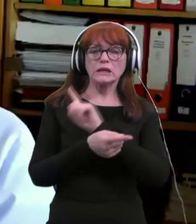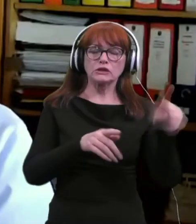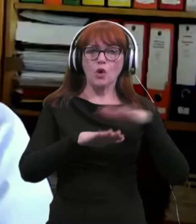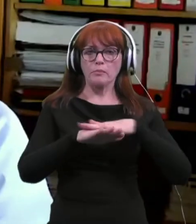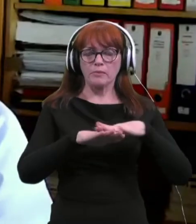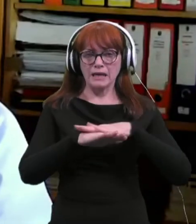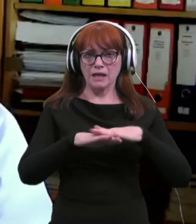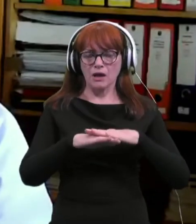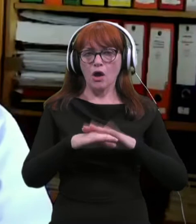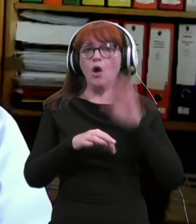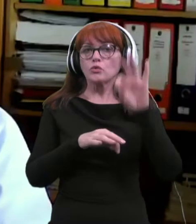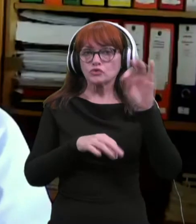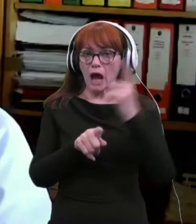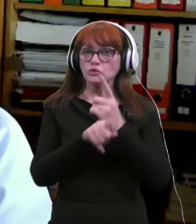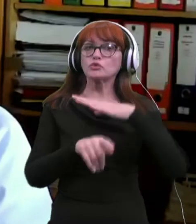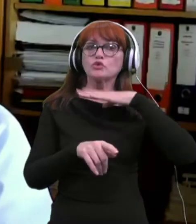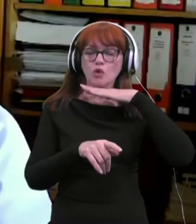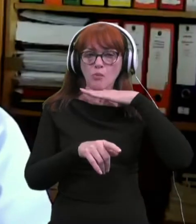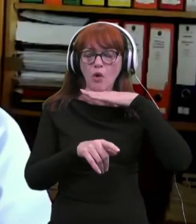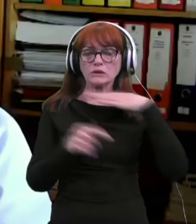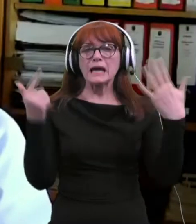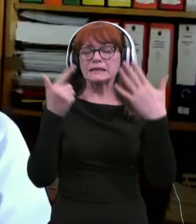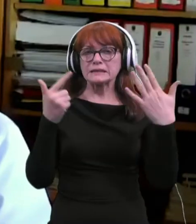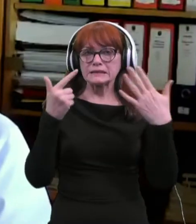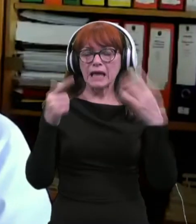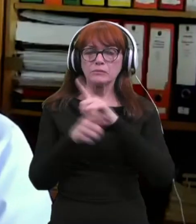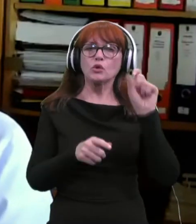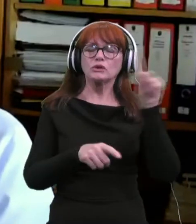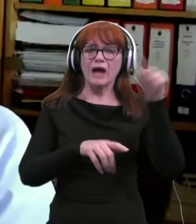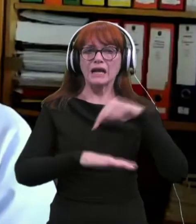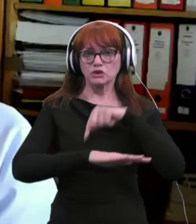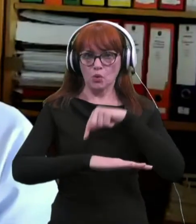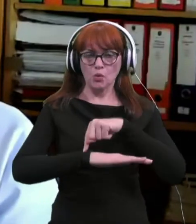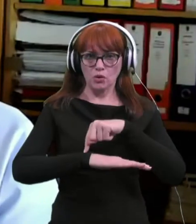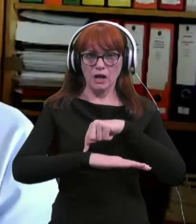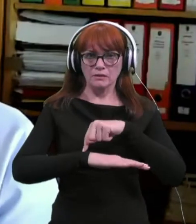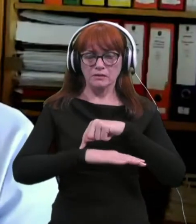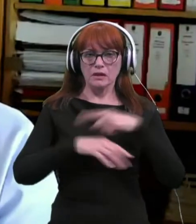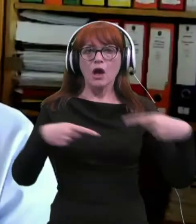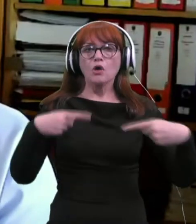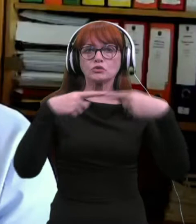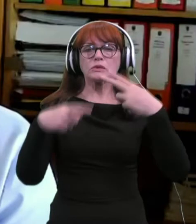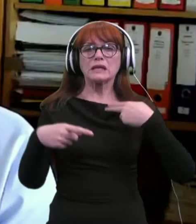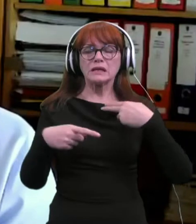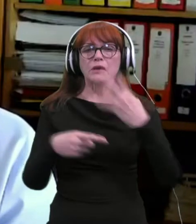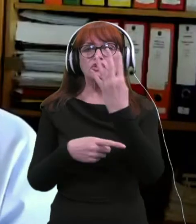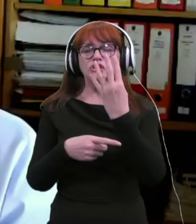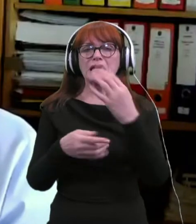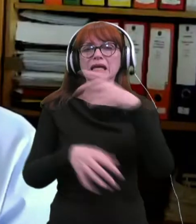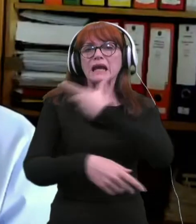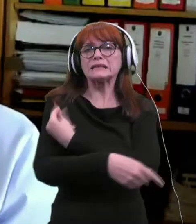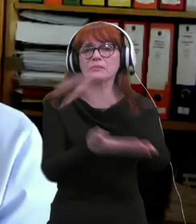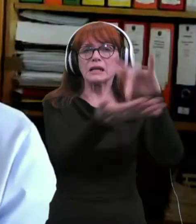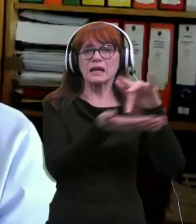petka, občasno tudi ob sobotah od 7 do 15 ure. Spostavljena imamo štiri cepilna